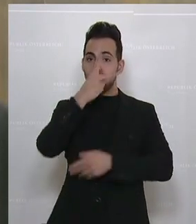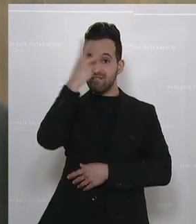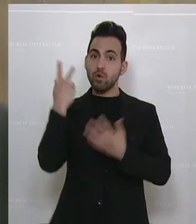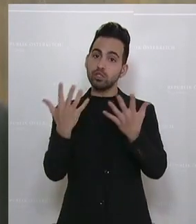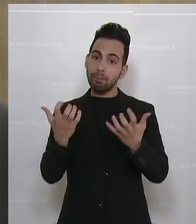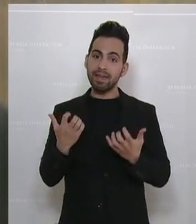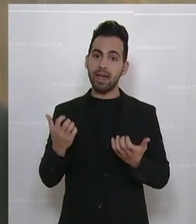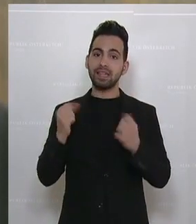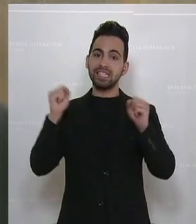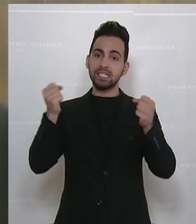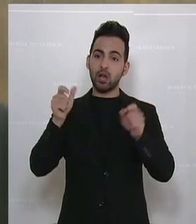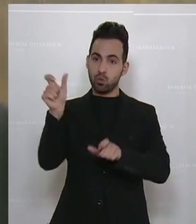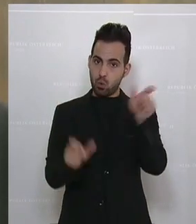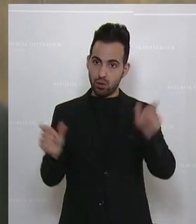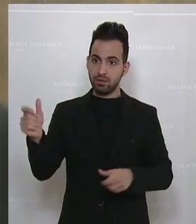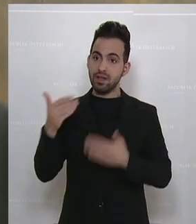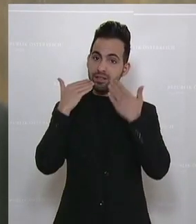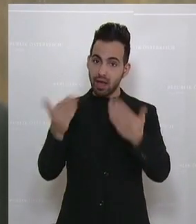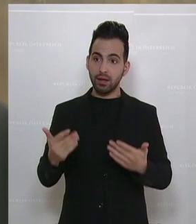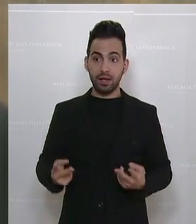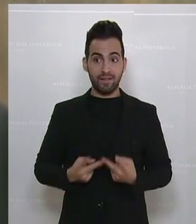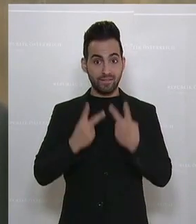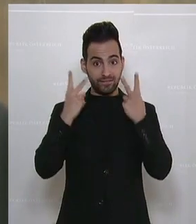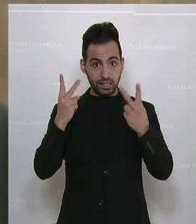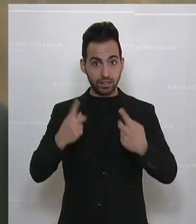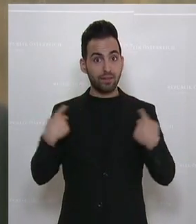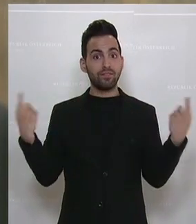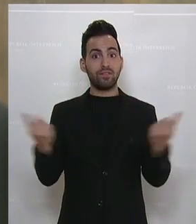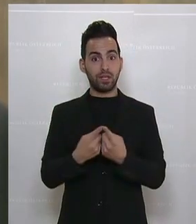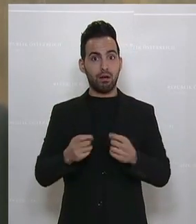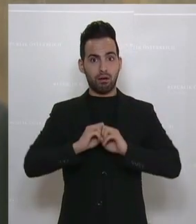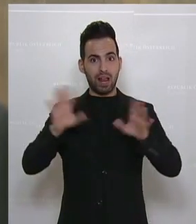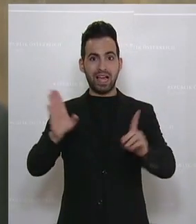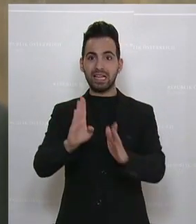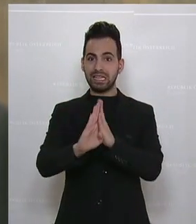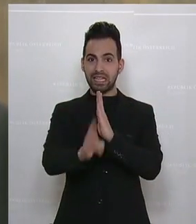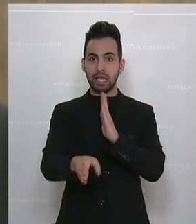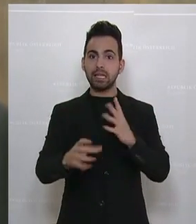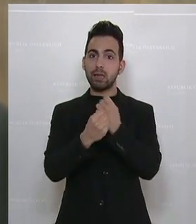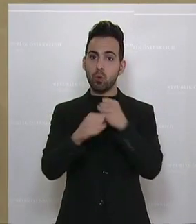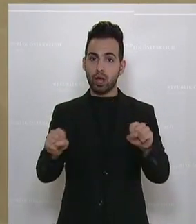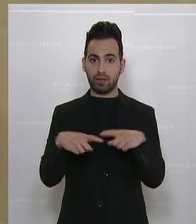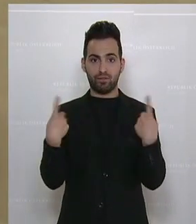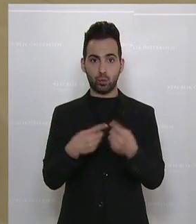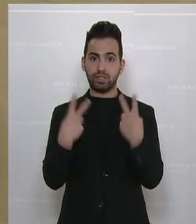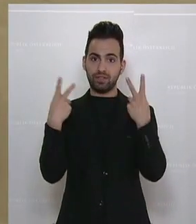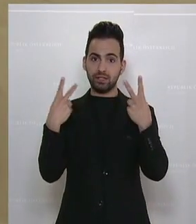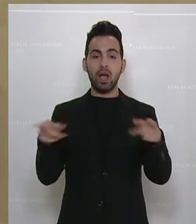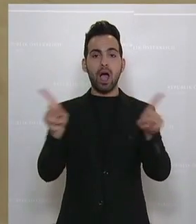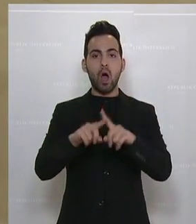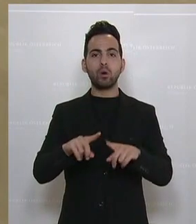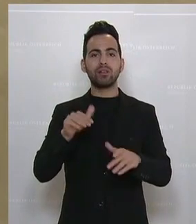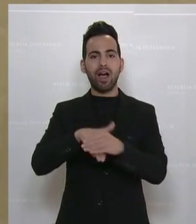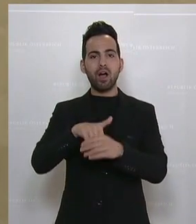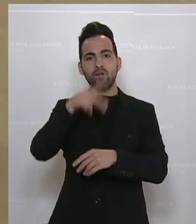Volksbegehreninitiatoren. Es ist wichtig, wir sind besonders für direkte Demokratie. Und auch die Intention hinter